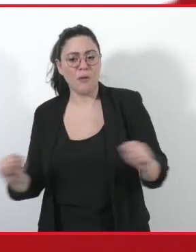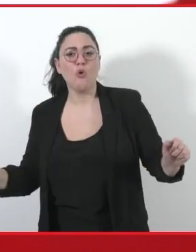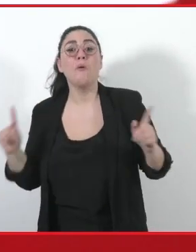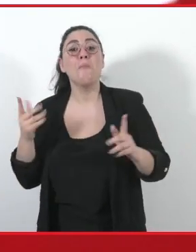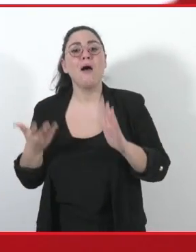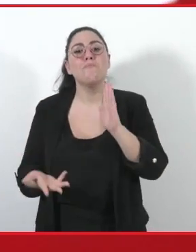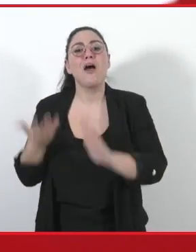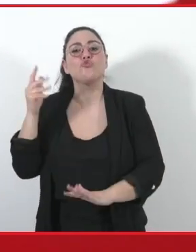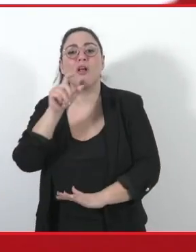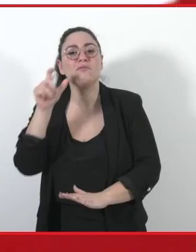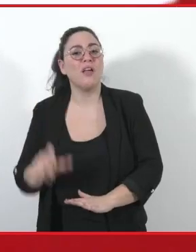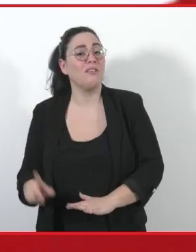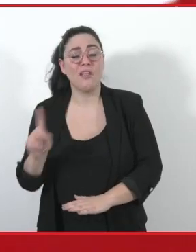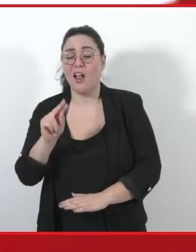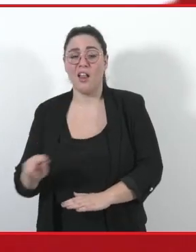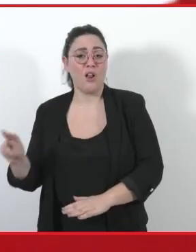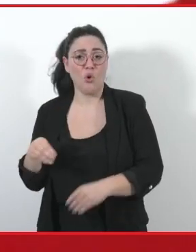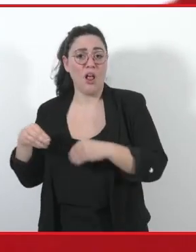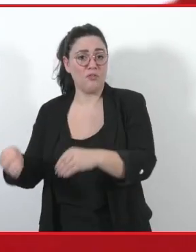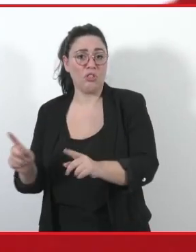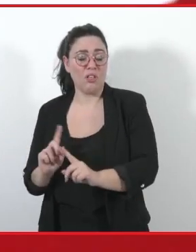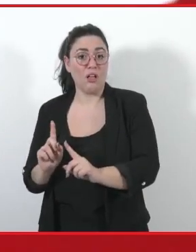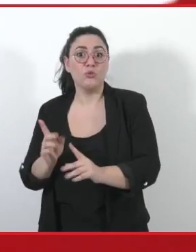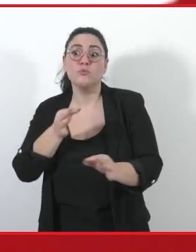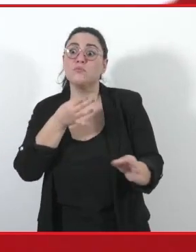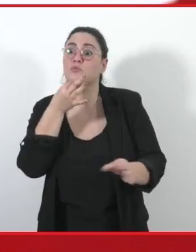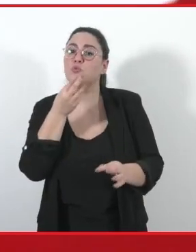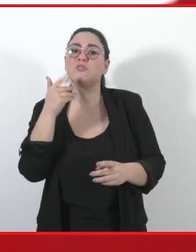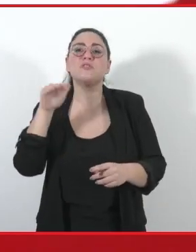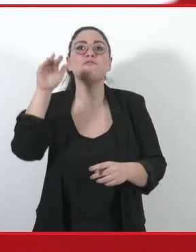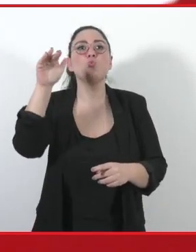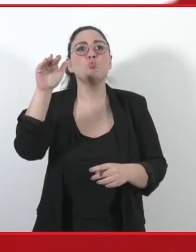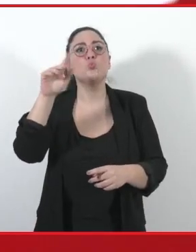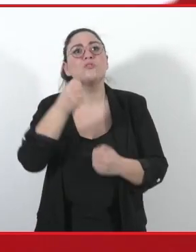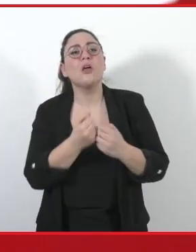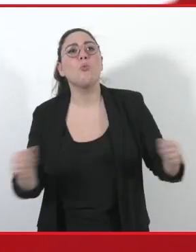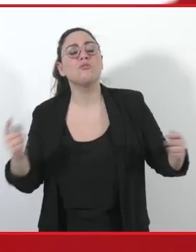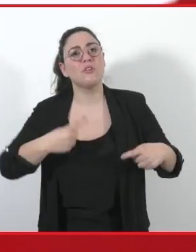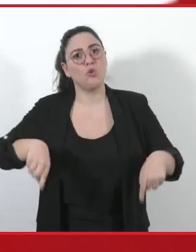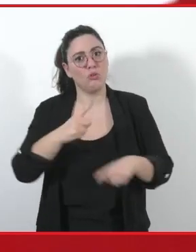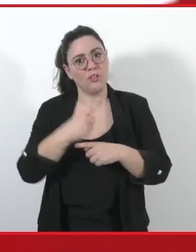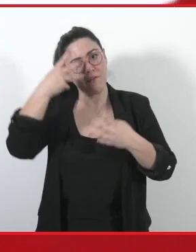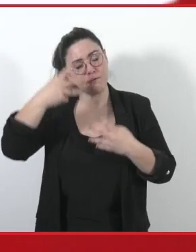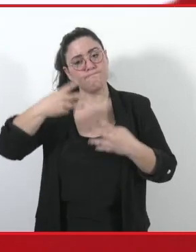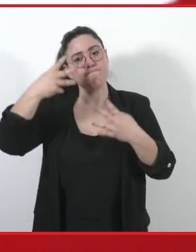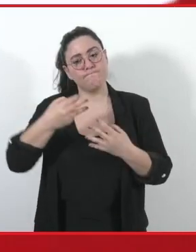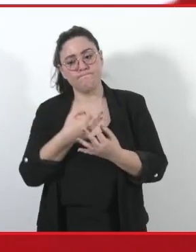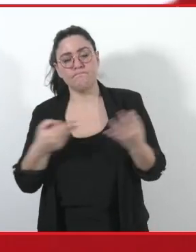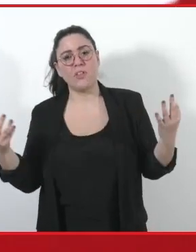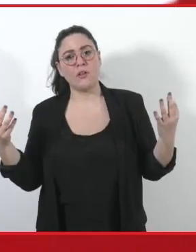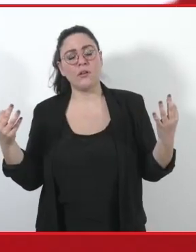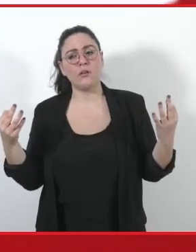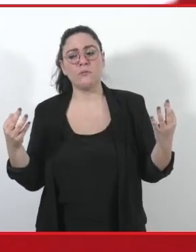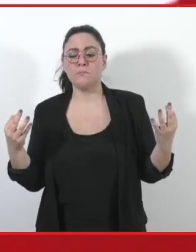Un dato che impone a tutti noi una seria riflessione sul futuro della democrazia, della nostra democrazia, ma che non ci